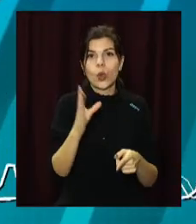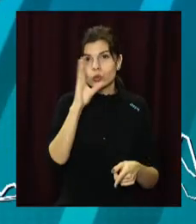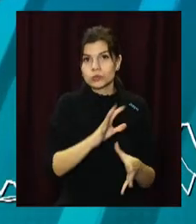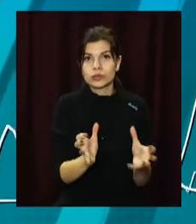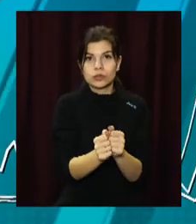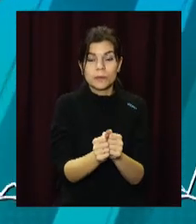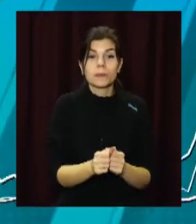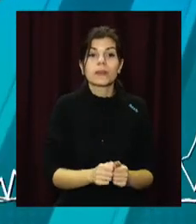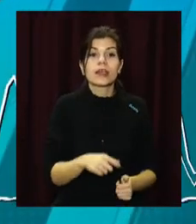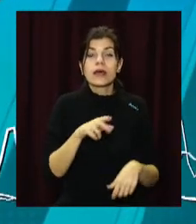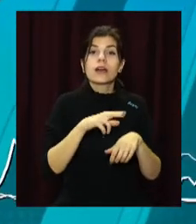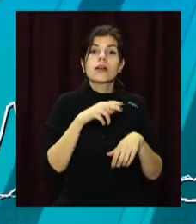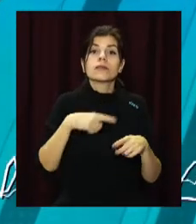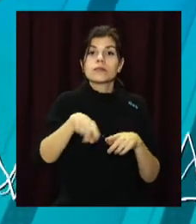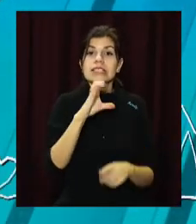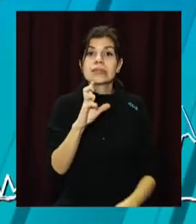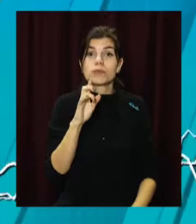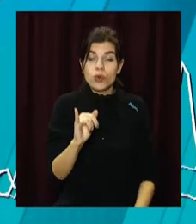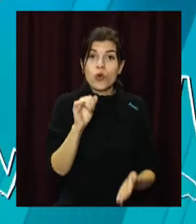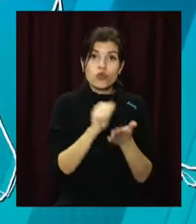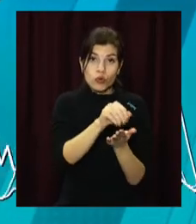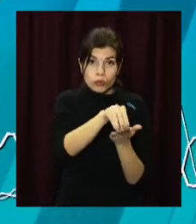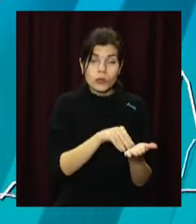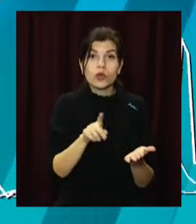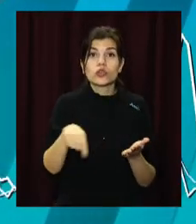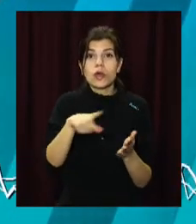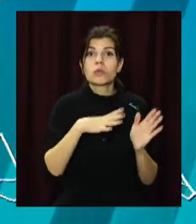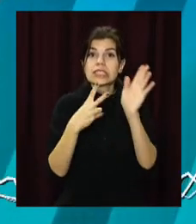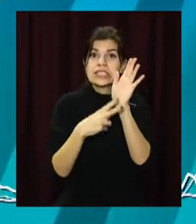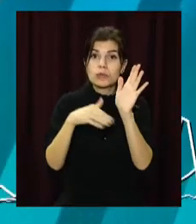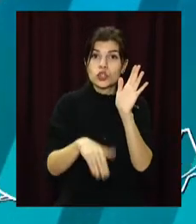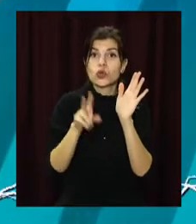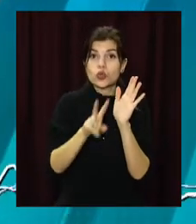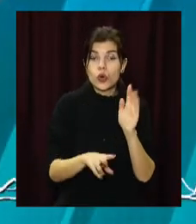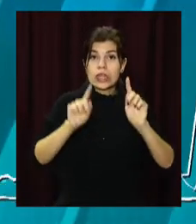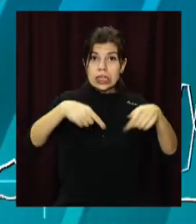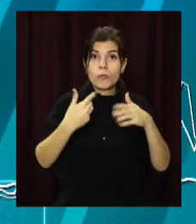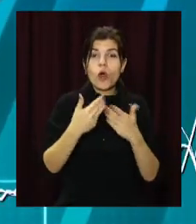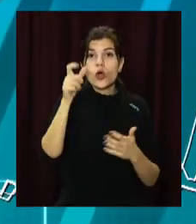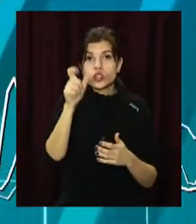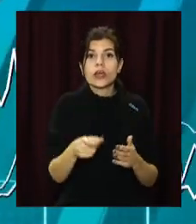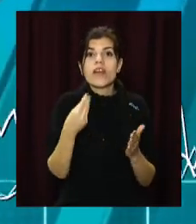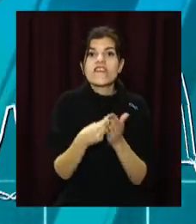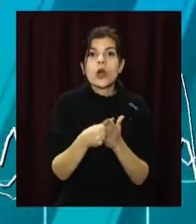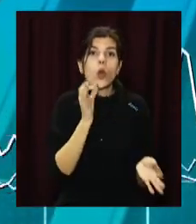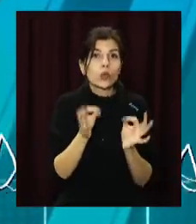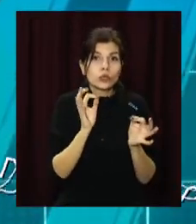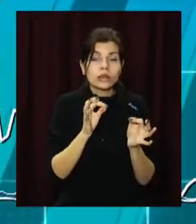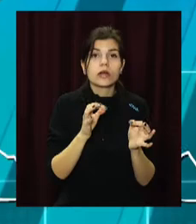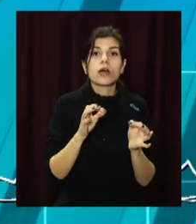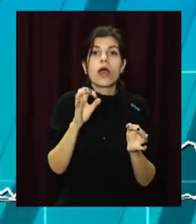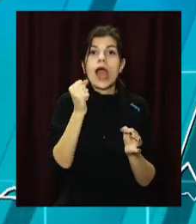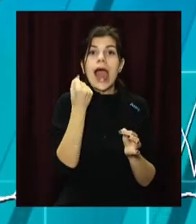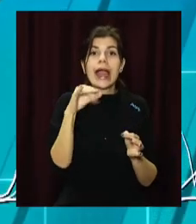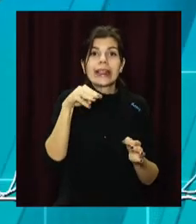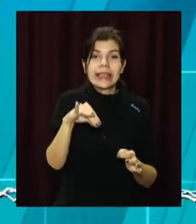Оперативники СБУ задокументували, що зловмисники вимагали 70 тисяч доларів від місцевого фінансового консультанта у сфері ІТ